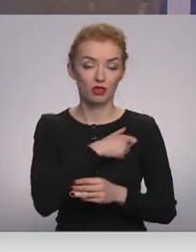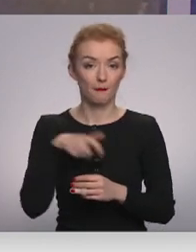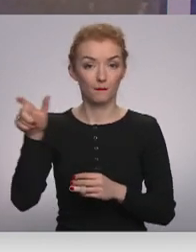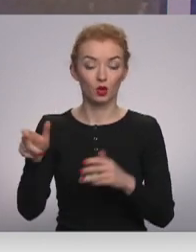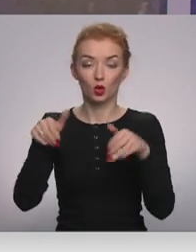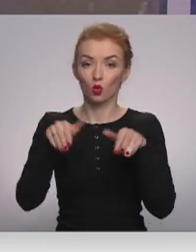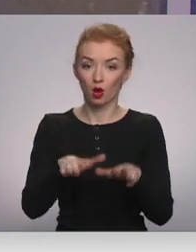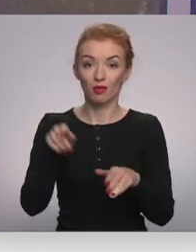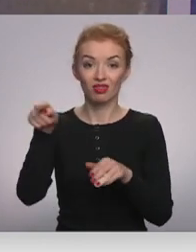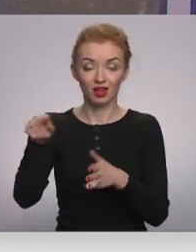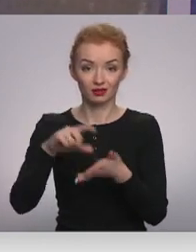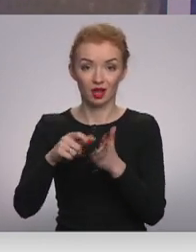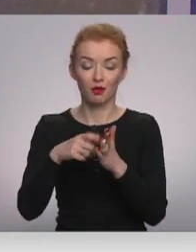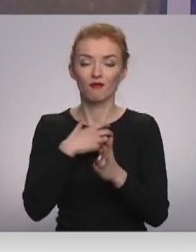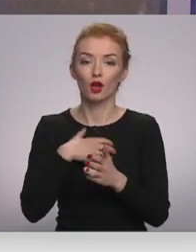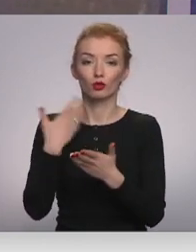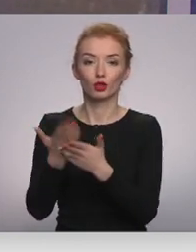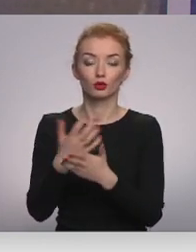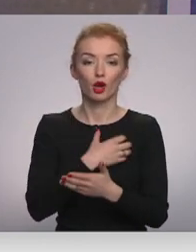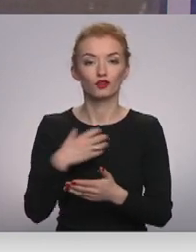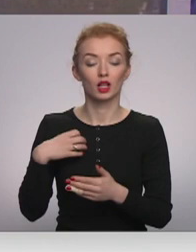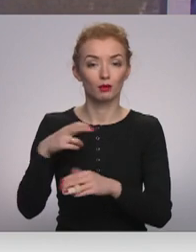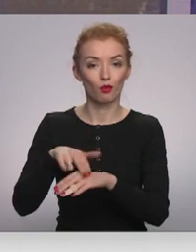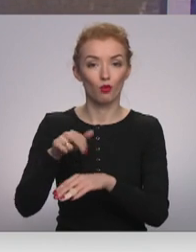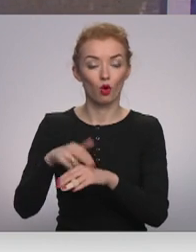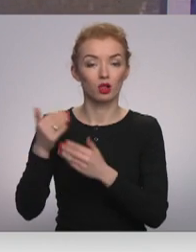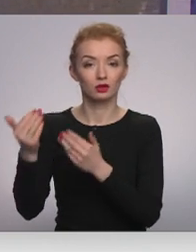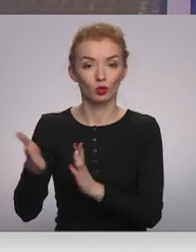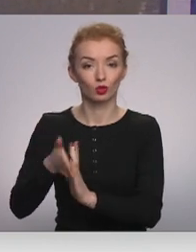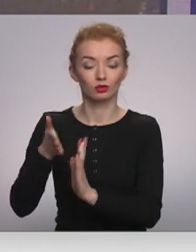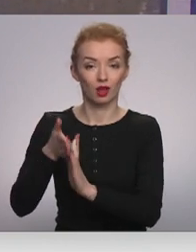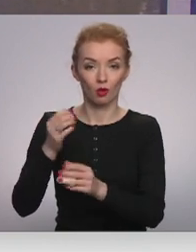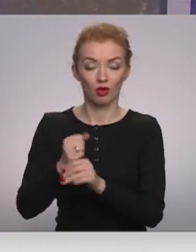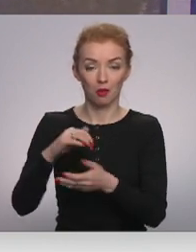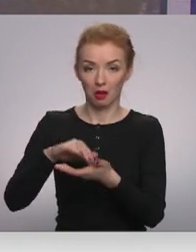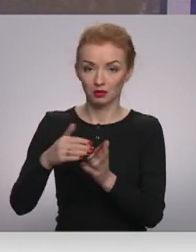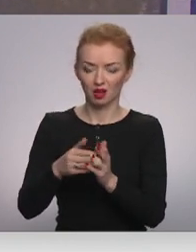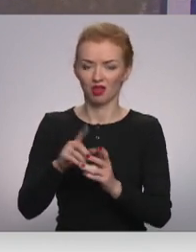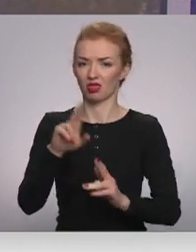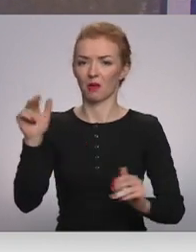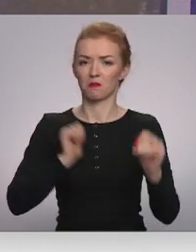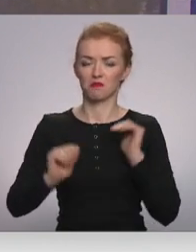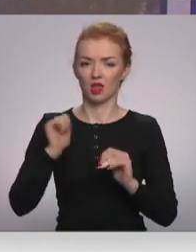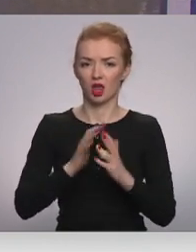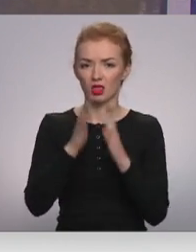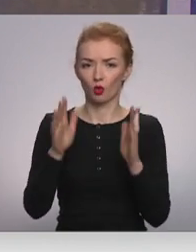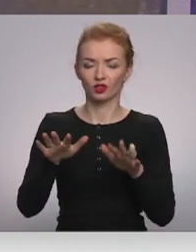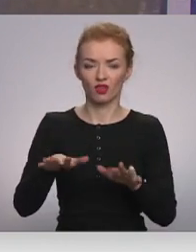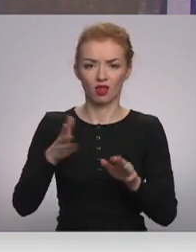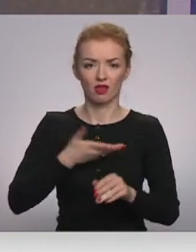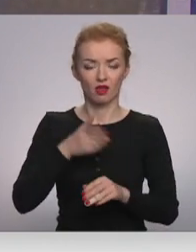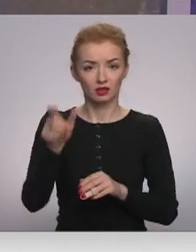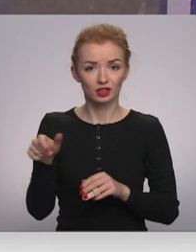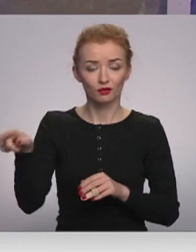daļa šo telpu vajadzīgas pašvaldības policijas darba apstākļu uzlabošanai. Ar to nemierā ir daudz baldonieši, māksliniekiem,